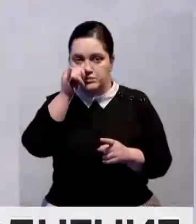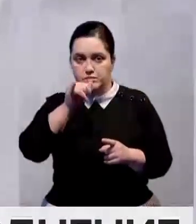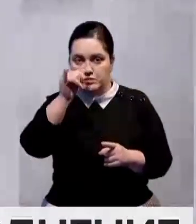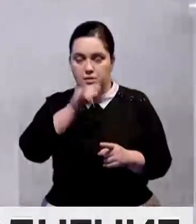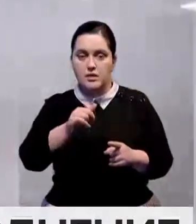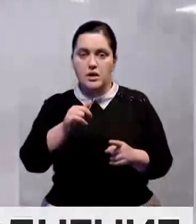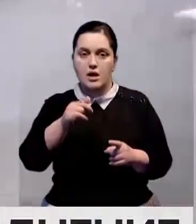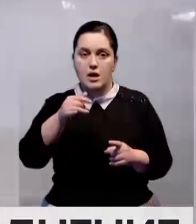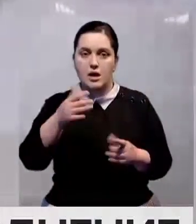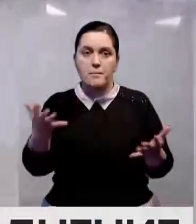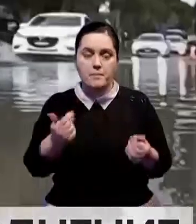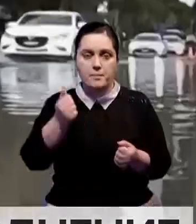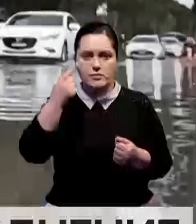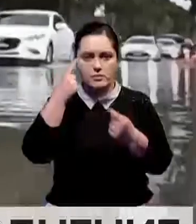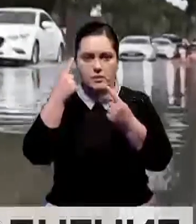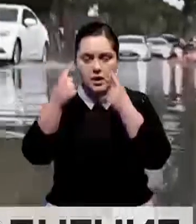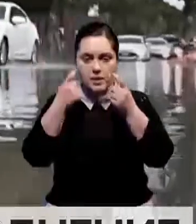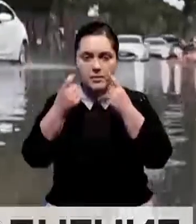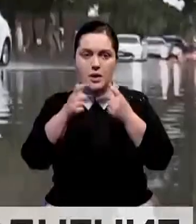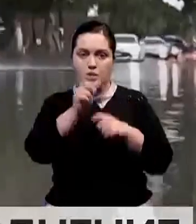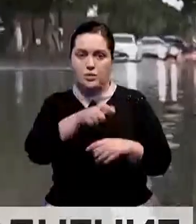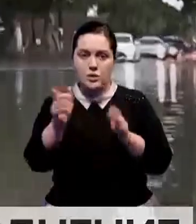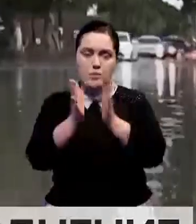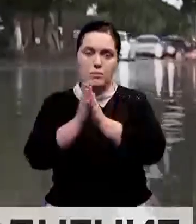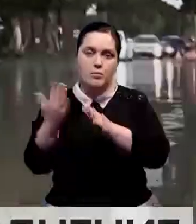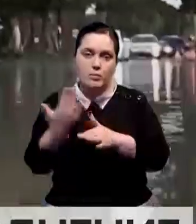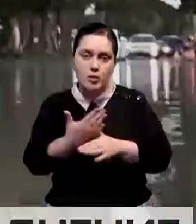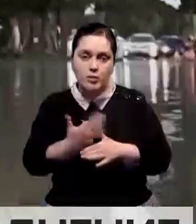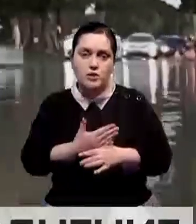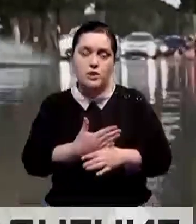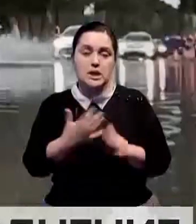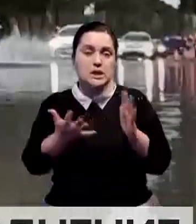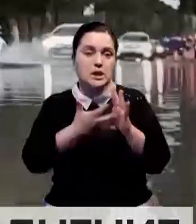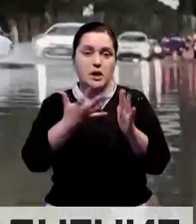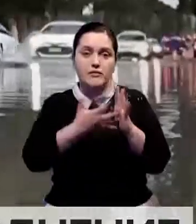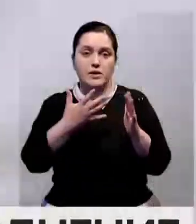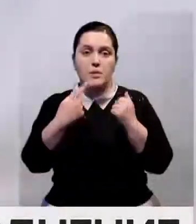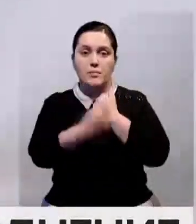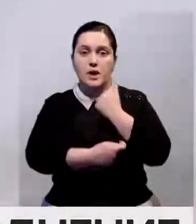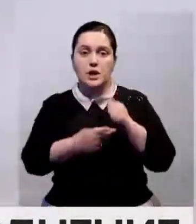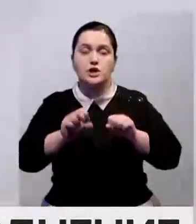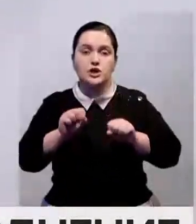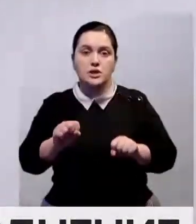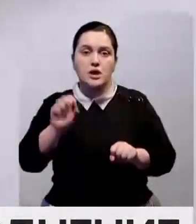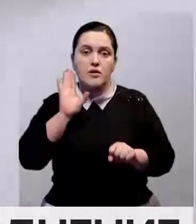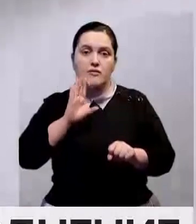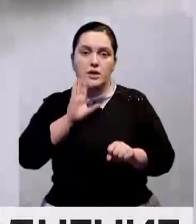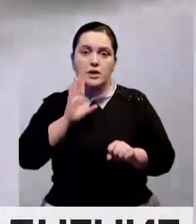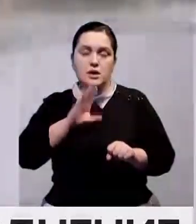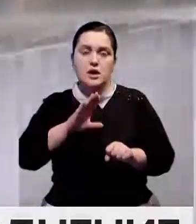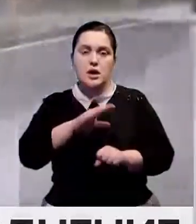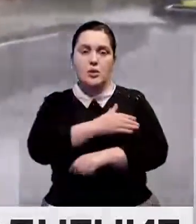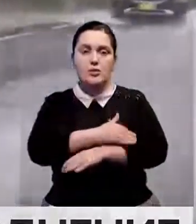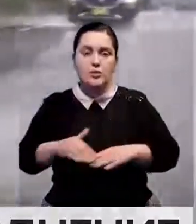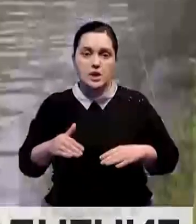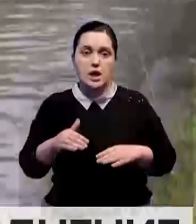получили более полусотни обращений от местных жителей с просьбой о помощи. Кроме того, не хватает ныртых материалов для защиты от воды,